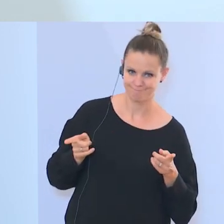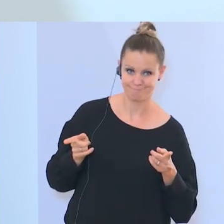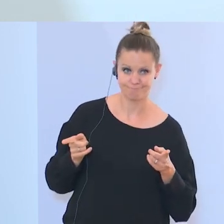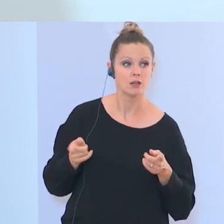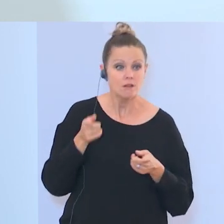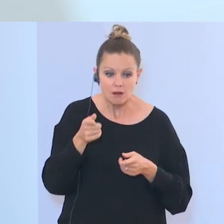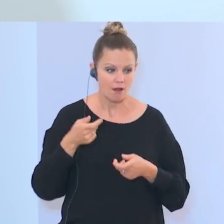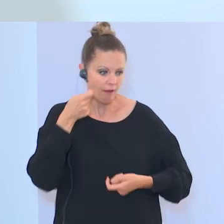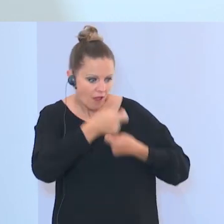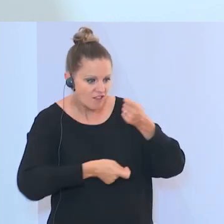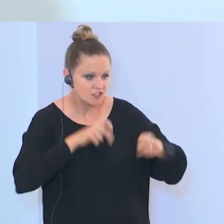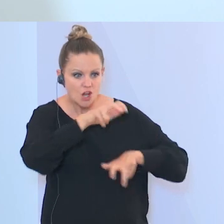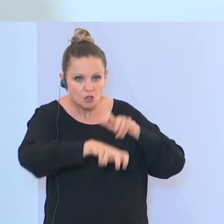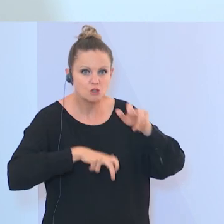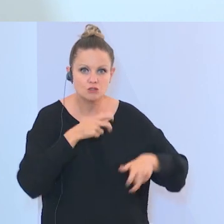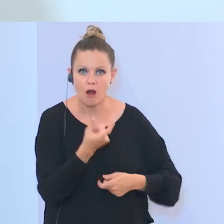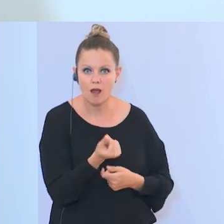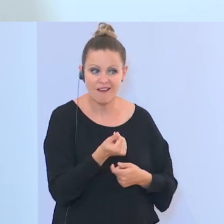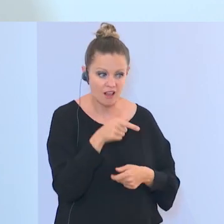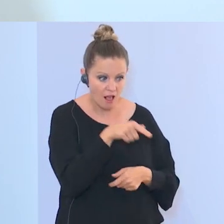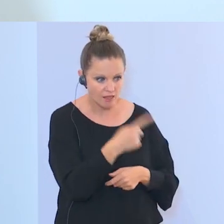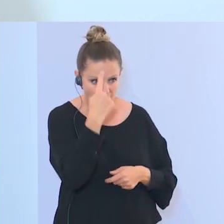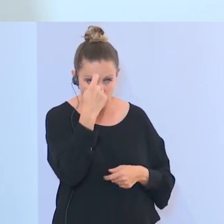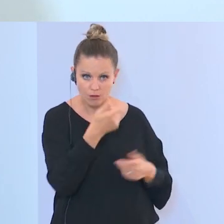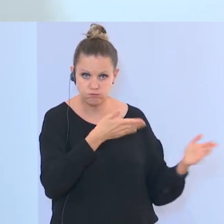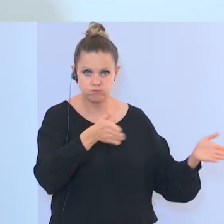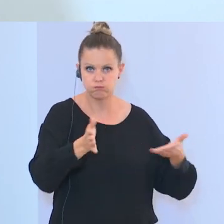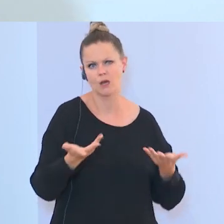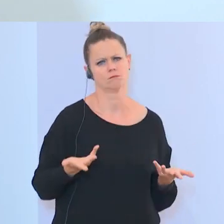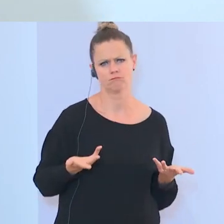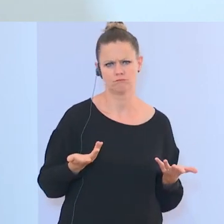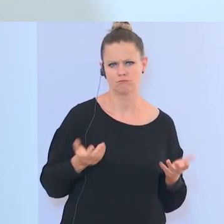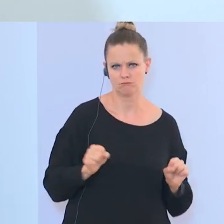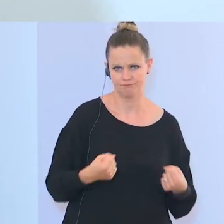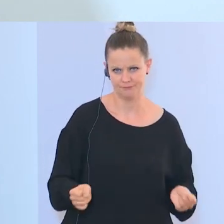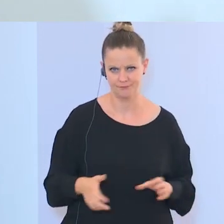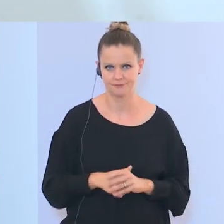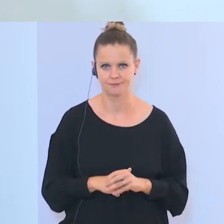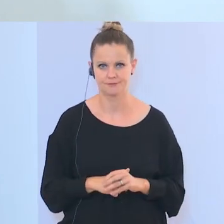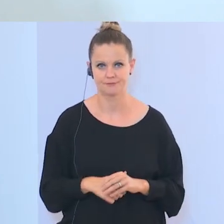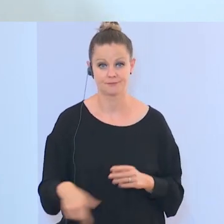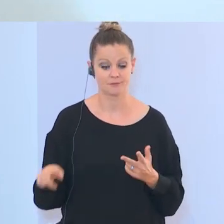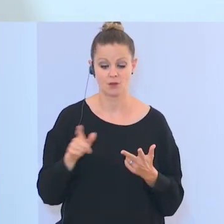investiert werden, weil dort eine problematische Ideologie verbreitet wird. Und zum Dritten eine detaillierte